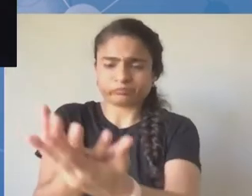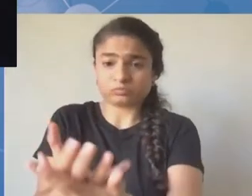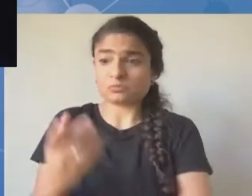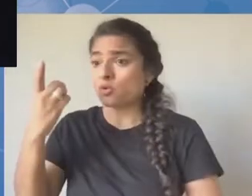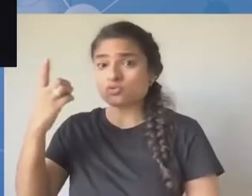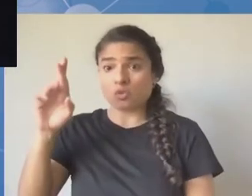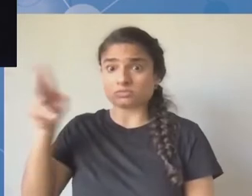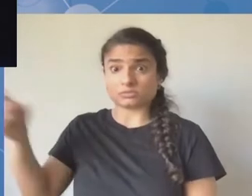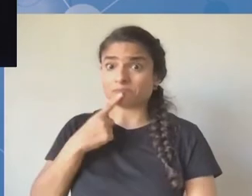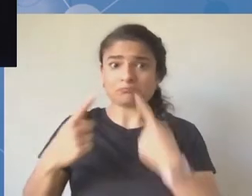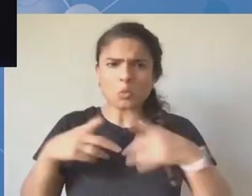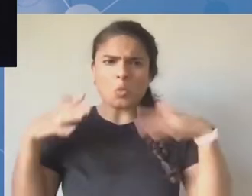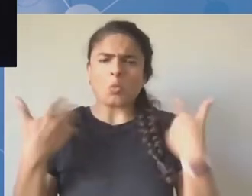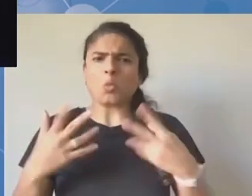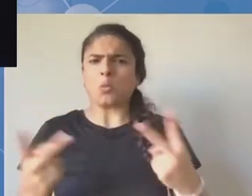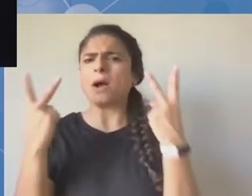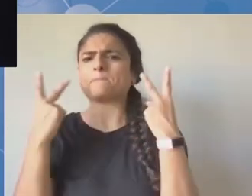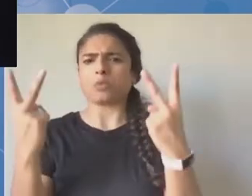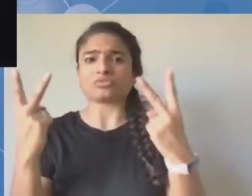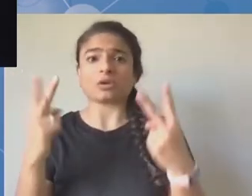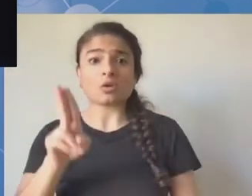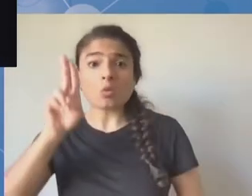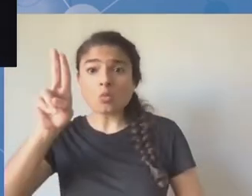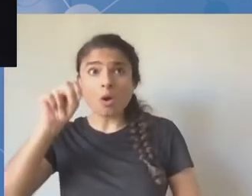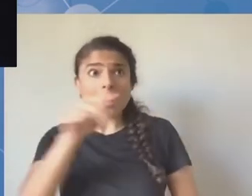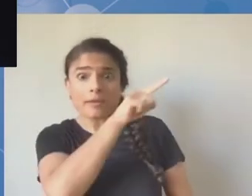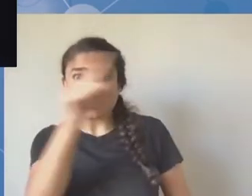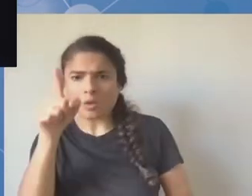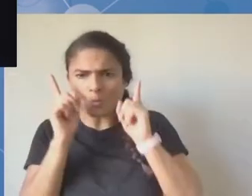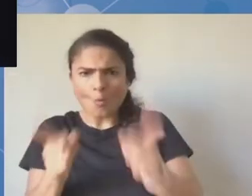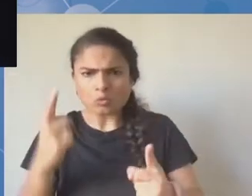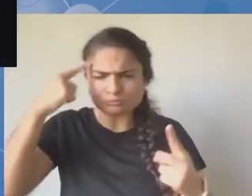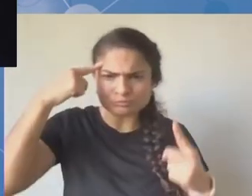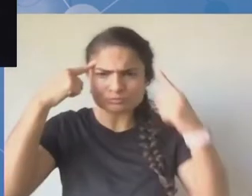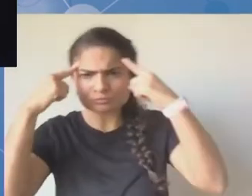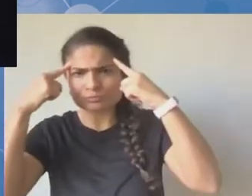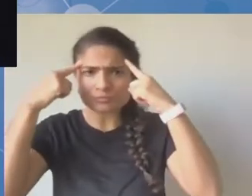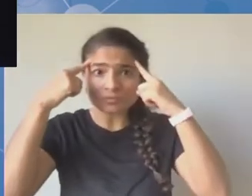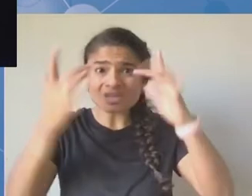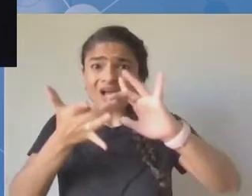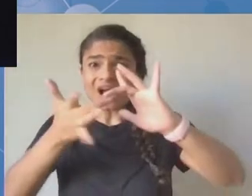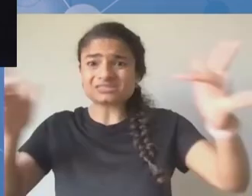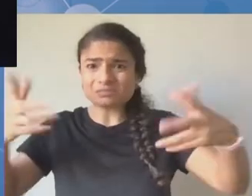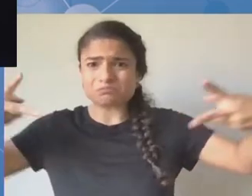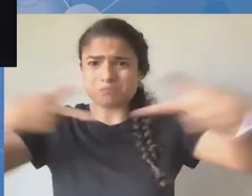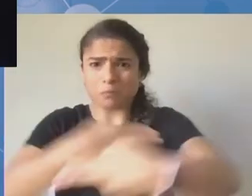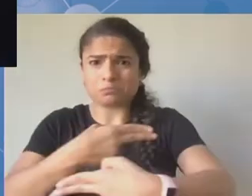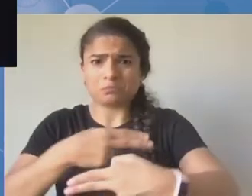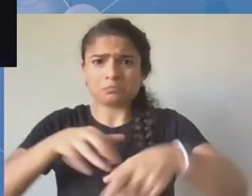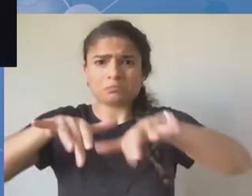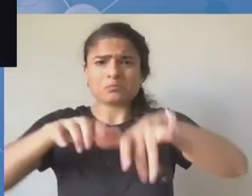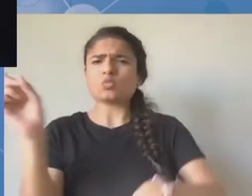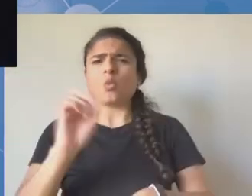jest czymś, co stanowi naruszenie prawa międzynarodowego, w tym